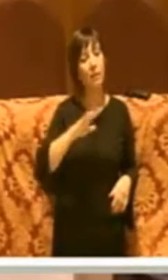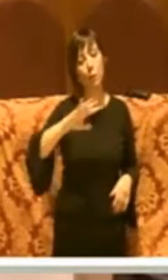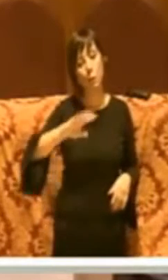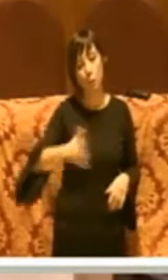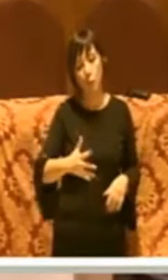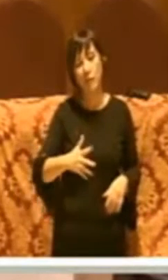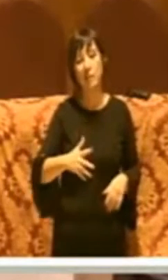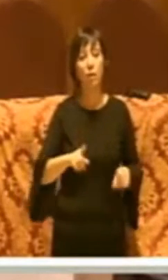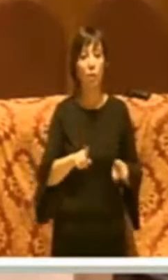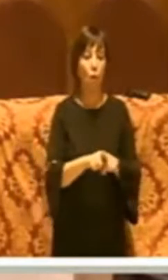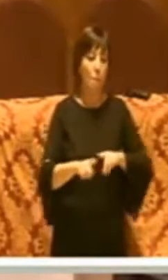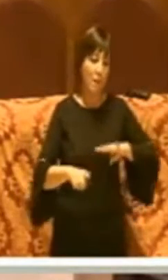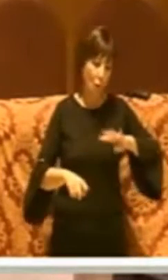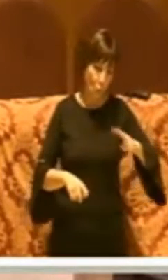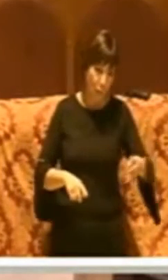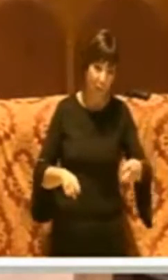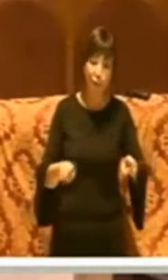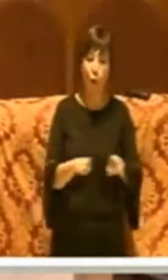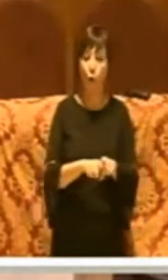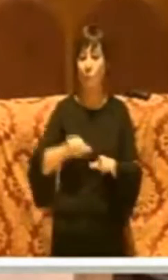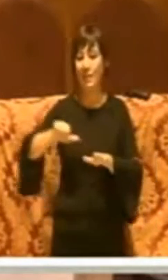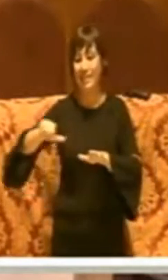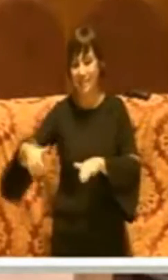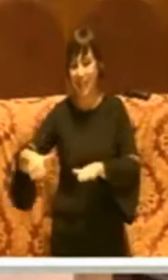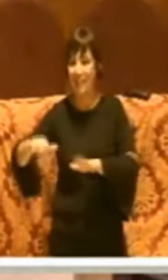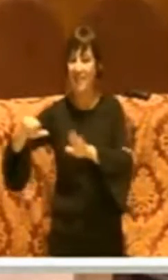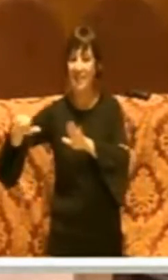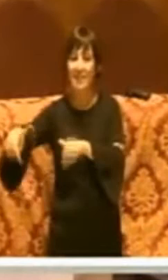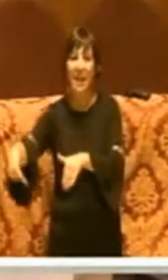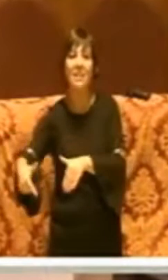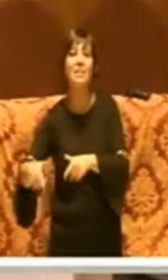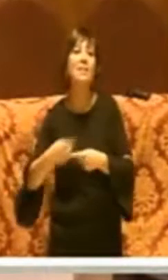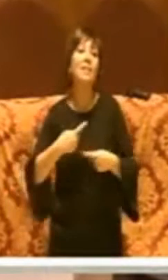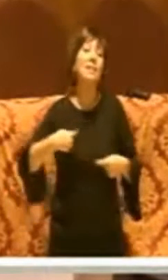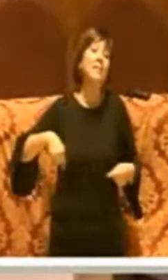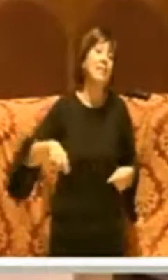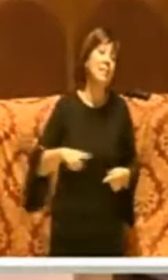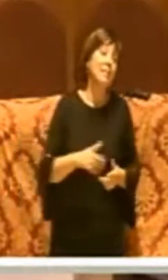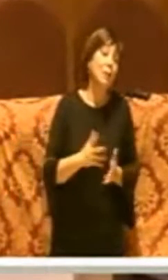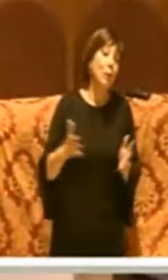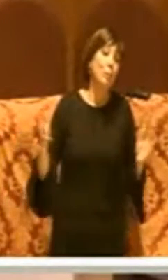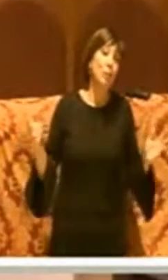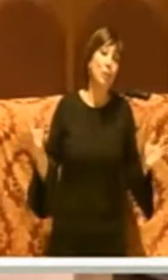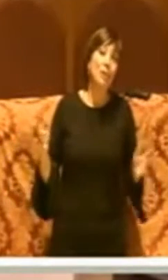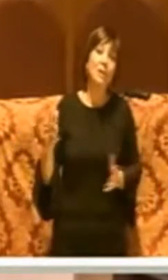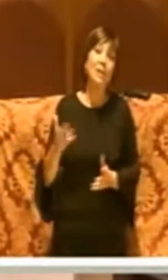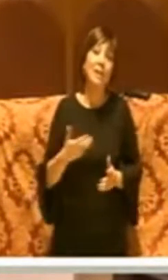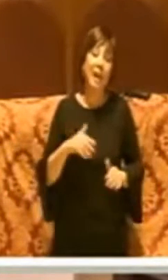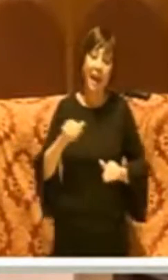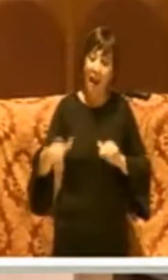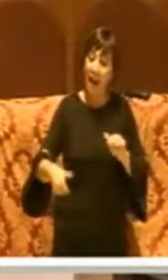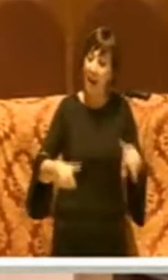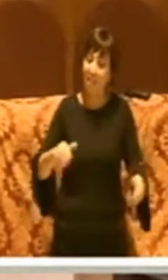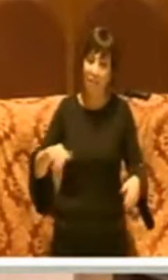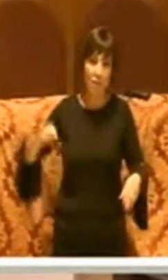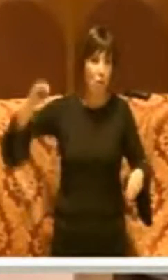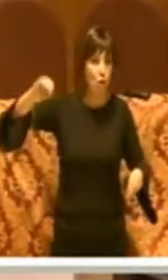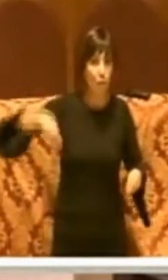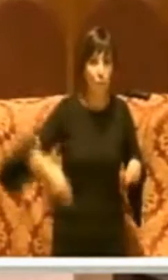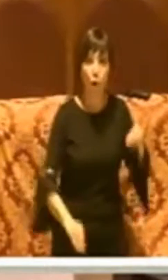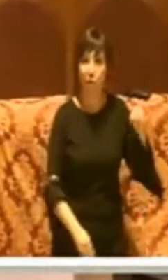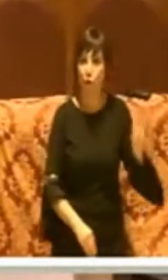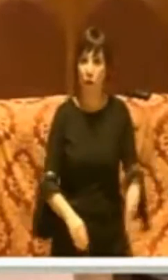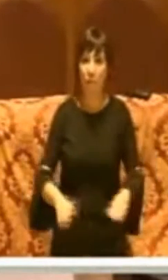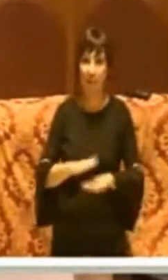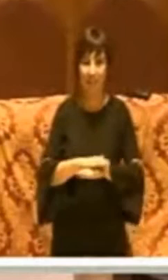come il quarto il sesto il settimo municipio sono ai noi purtroppo oggetto di cavità e quindi sprofondamento del